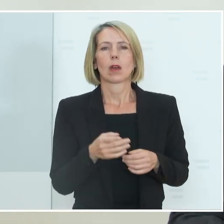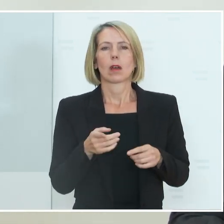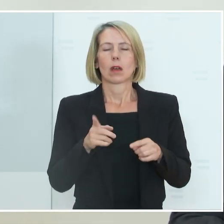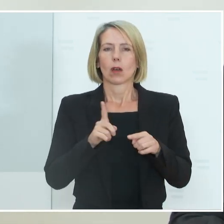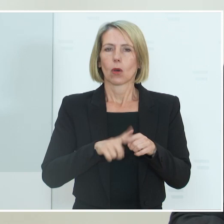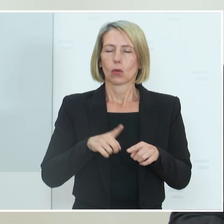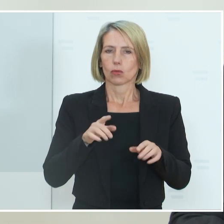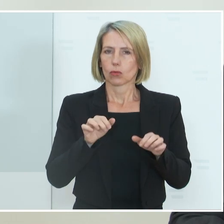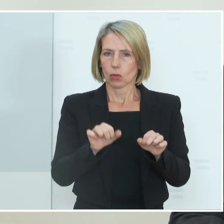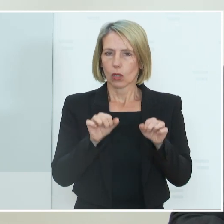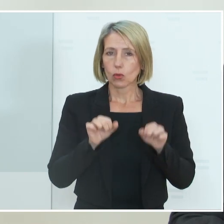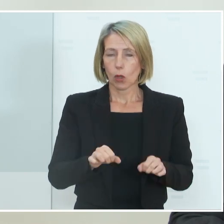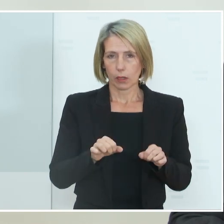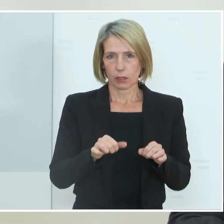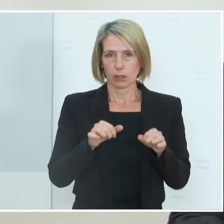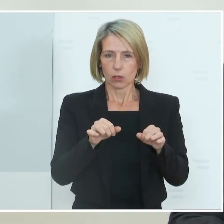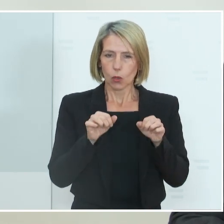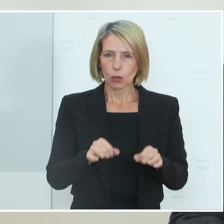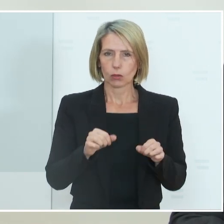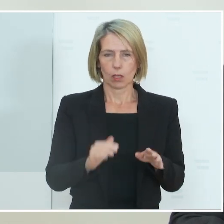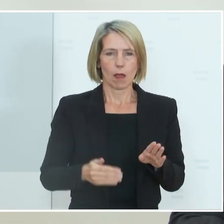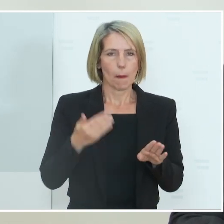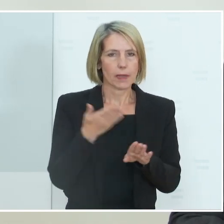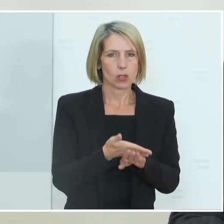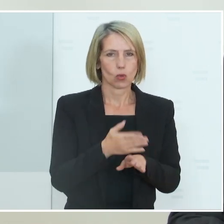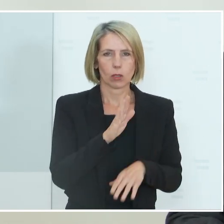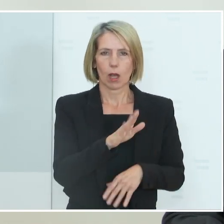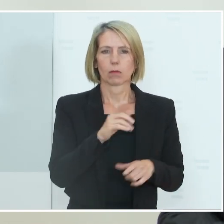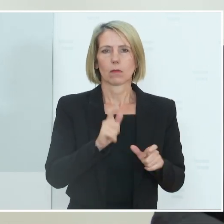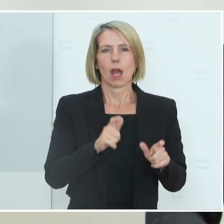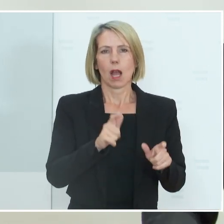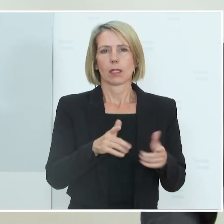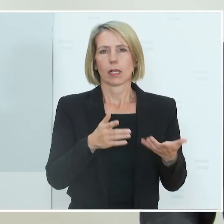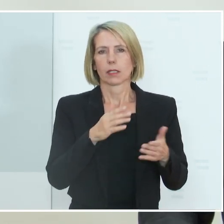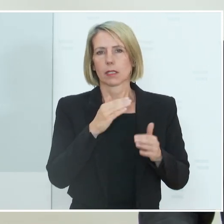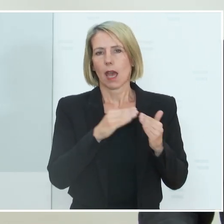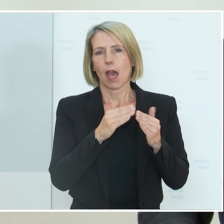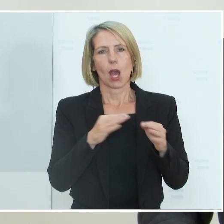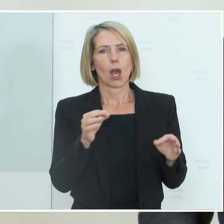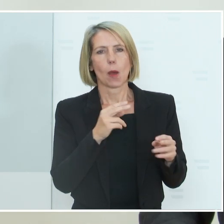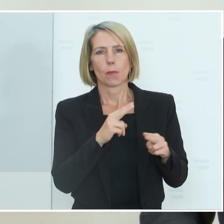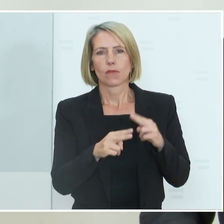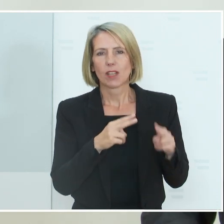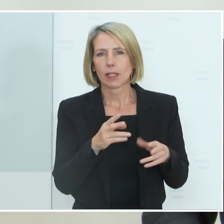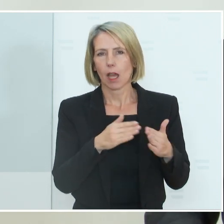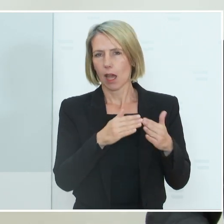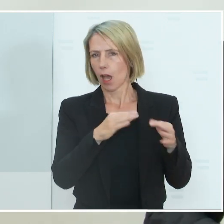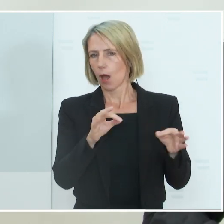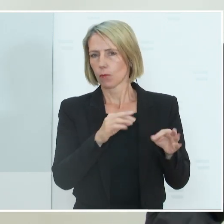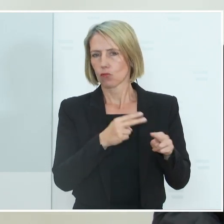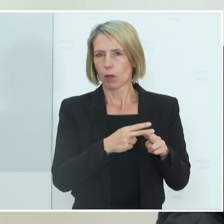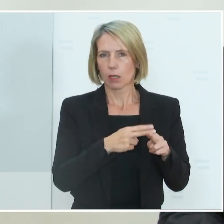und Besucherinnen in Alters und Pflegeheimen oder Krankenhäusern grundsätzlich